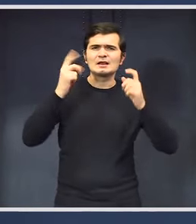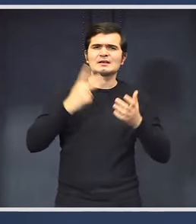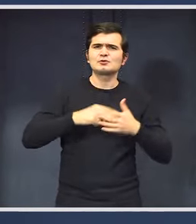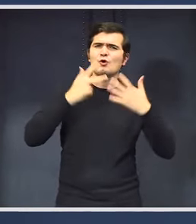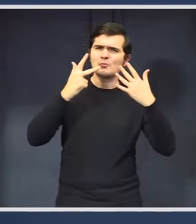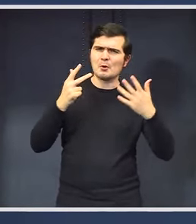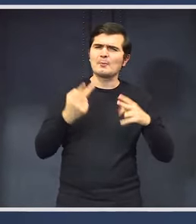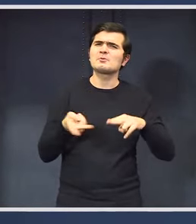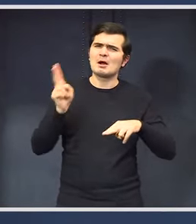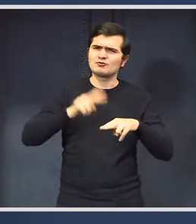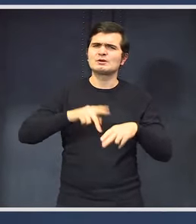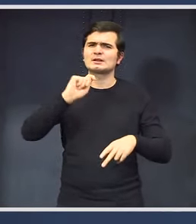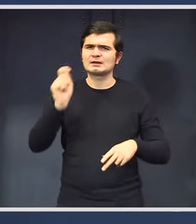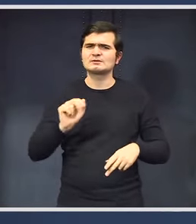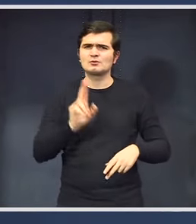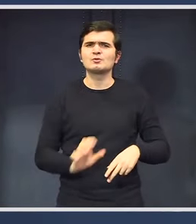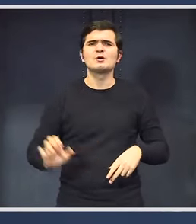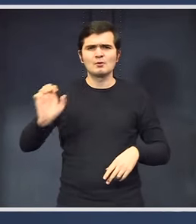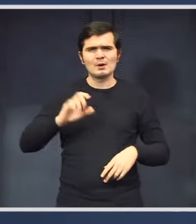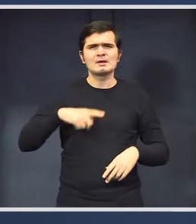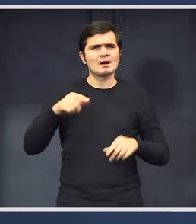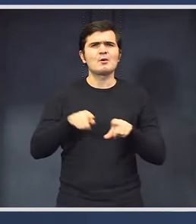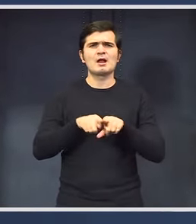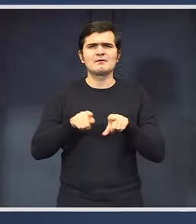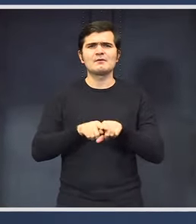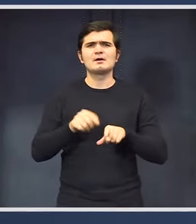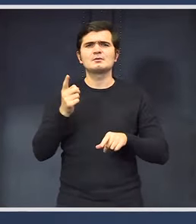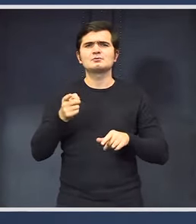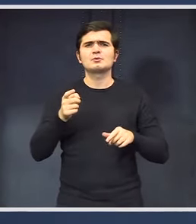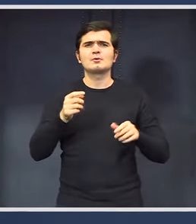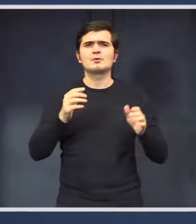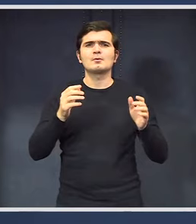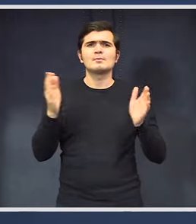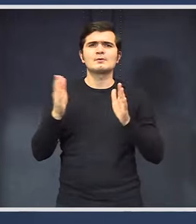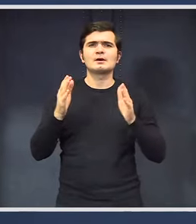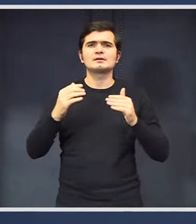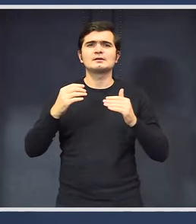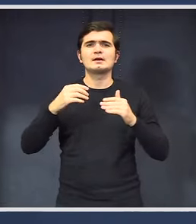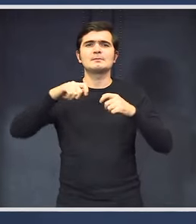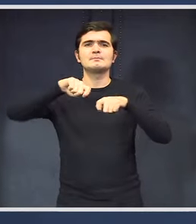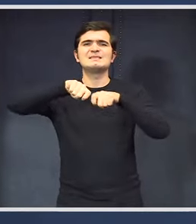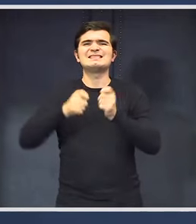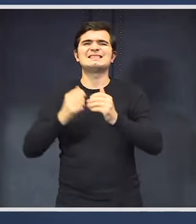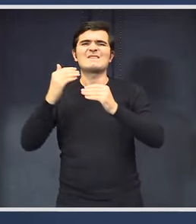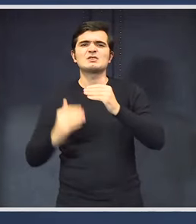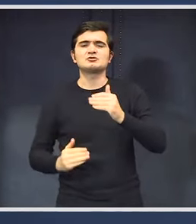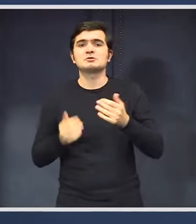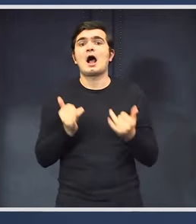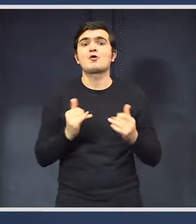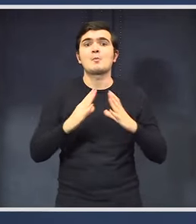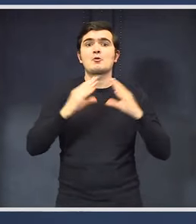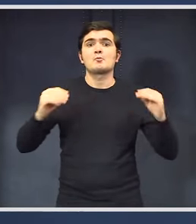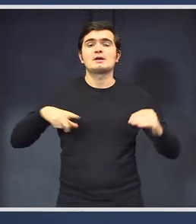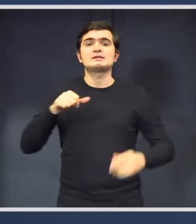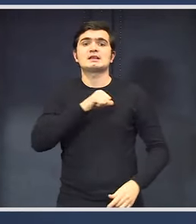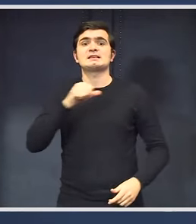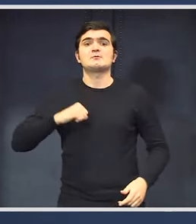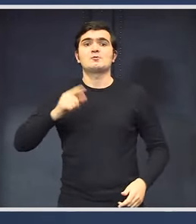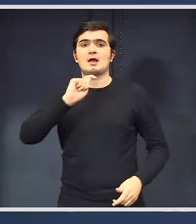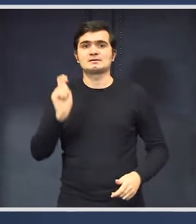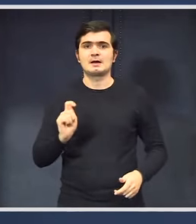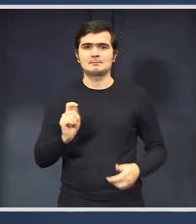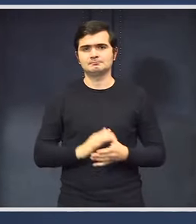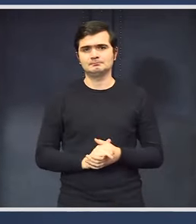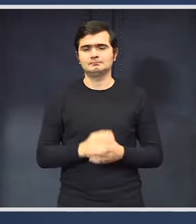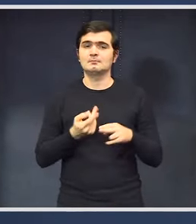Europeană sau o mare parte din ele erau în procedură de deficit excesiv. Astăzi, România este singura țară. Mai